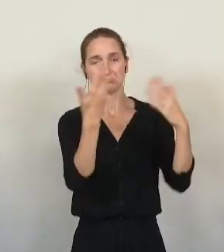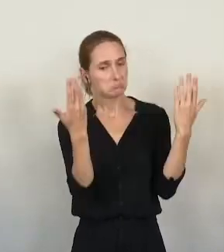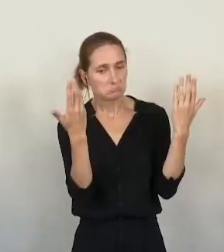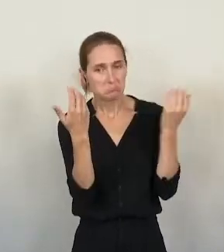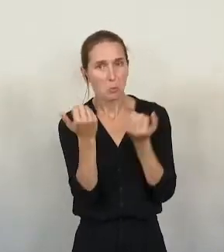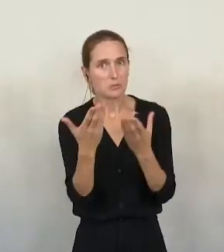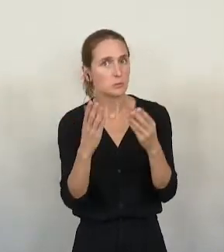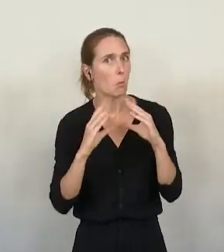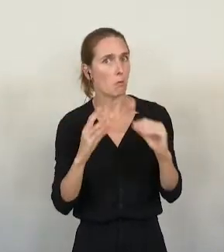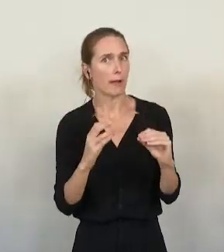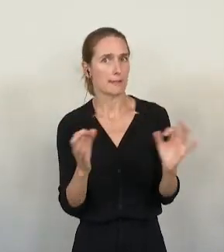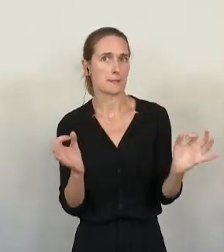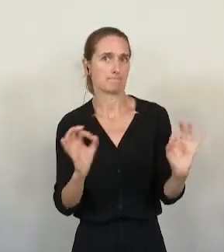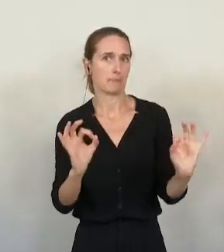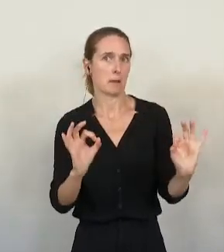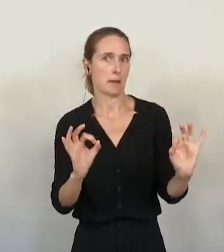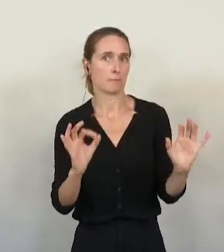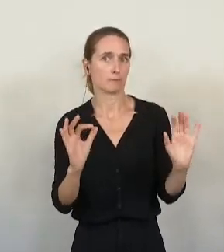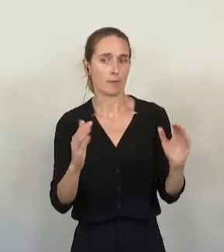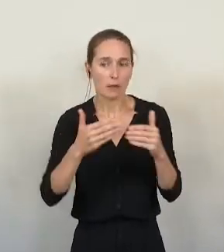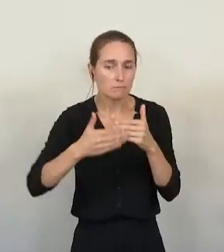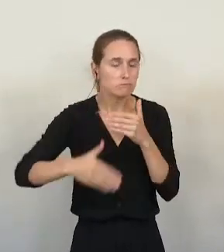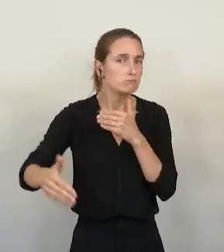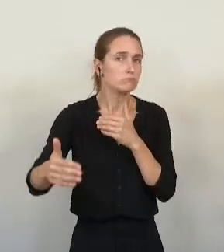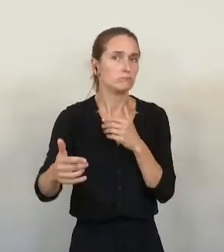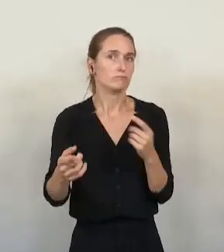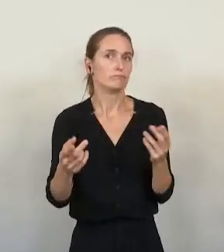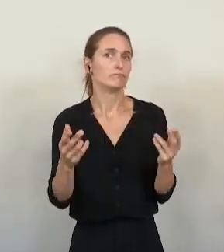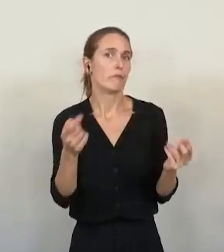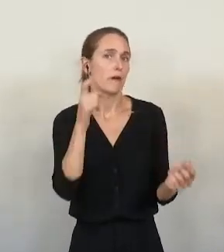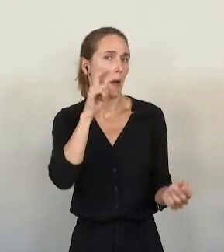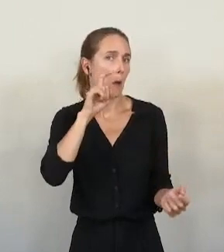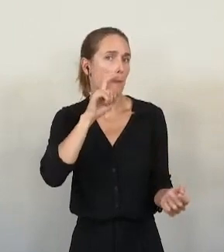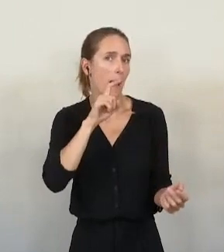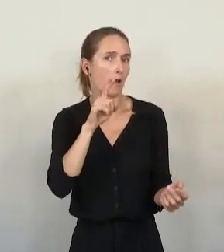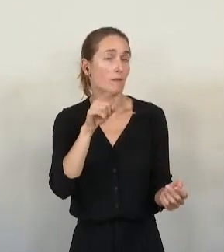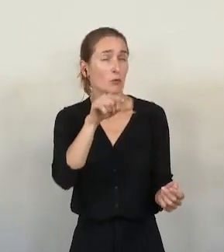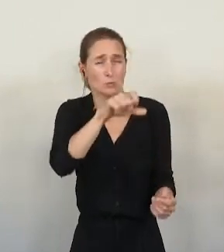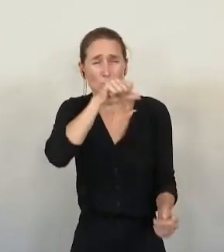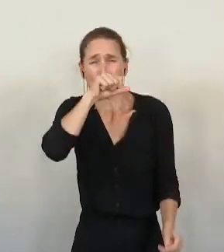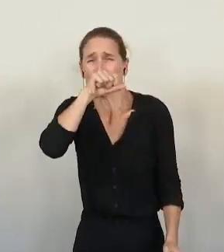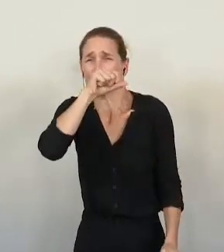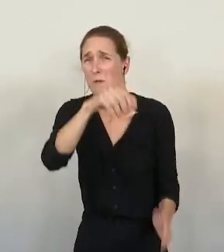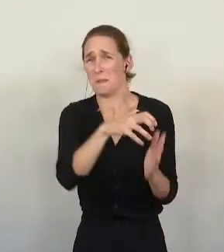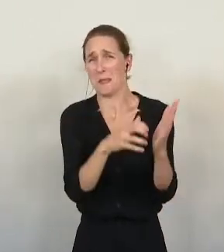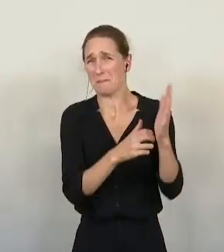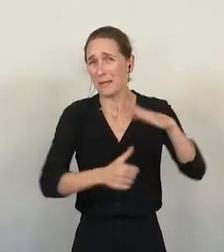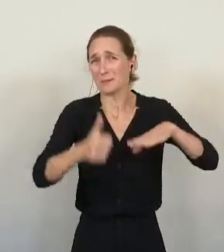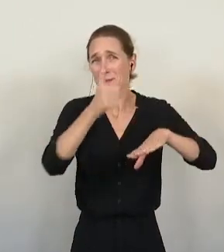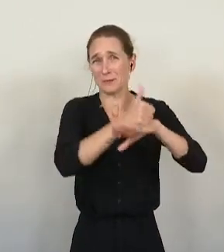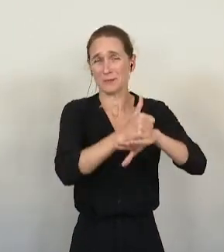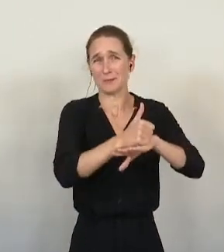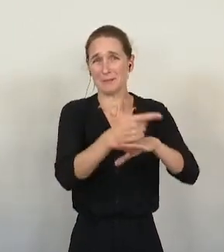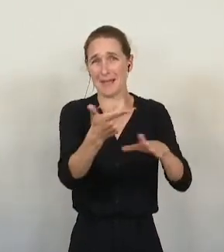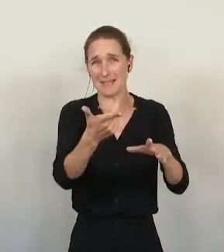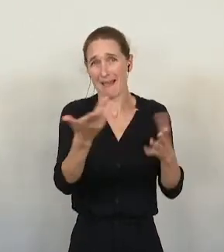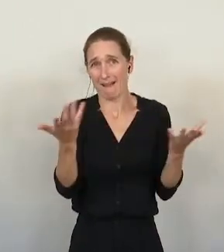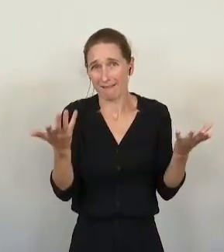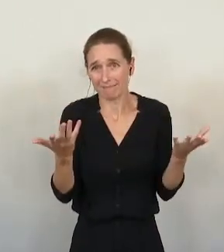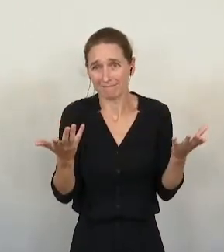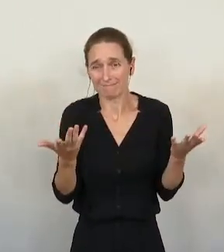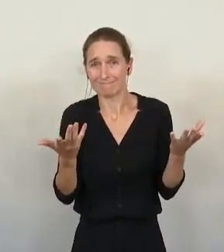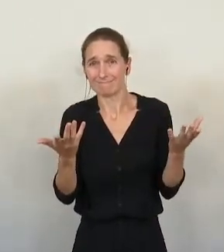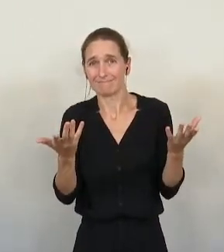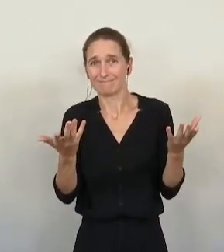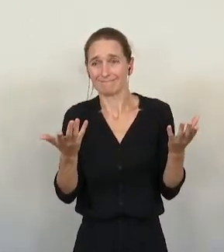'occasion, plus loin dans ce conseil, de voir à quel point ce genre de document, dont vous êtes très friands, n'engage que ceux qui y croient ou font semblant d'y croire, d'ailleurs.